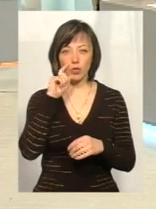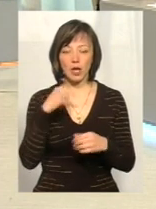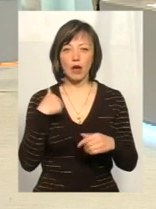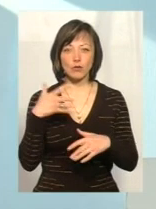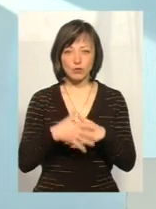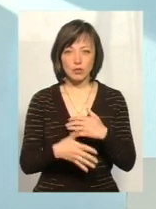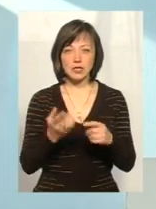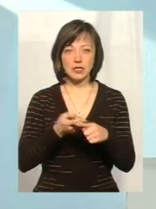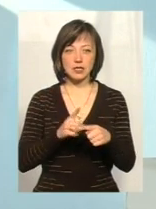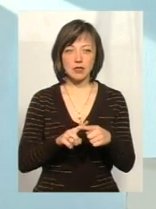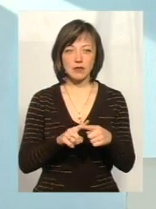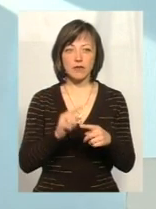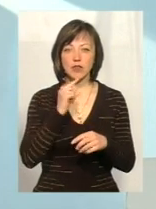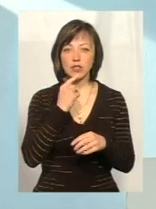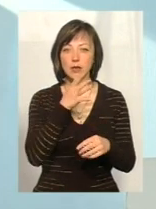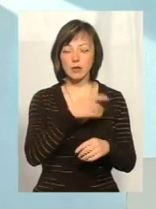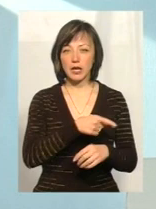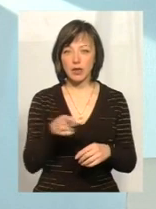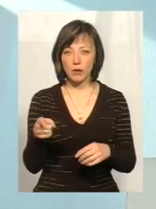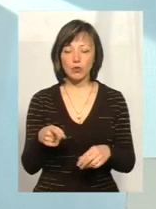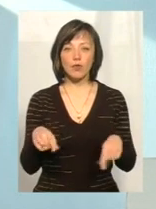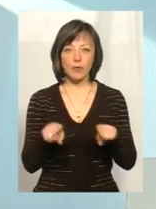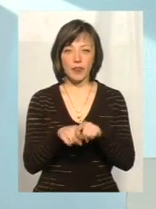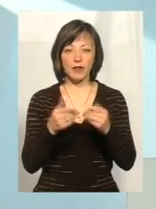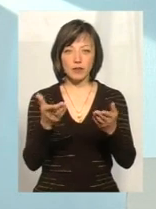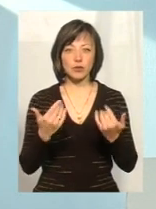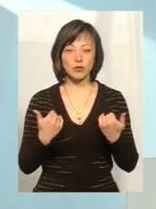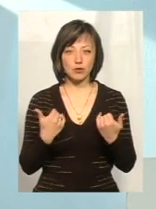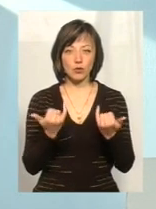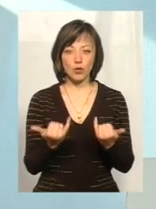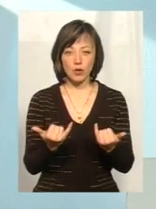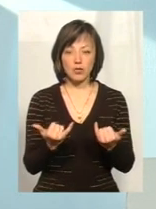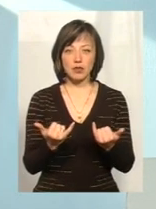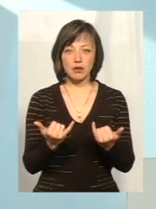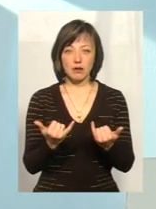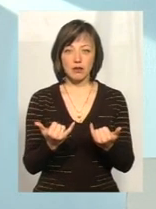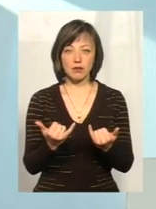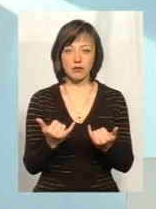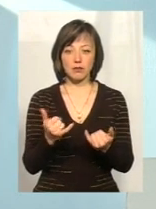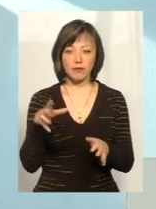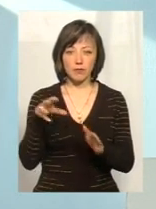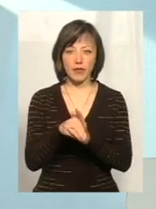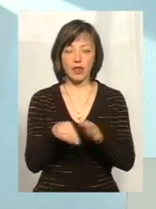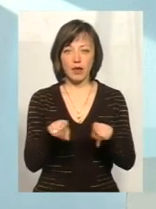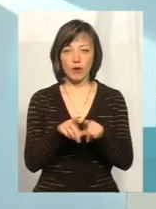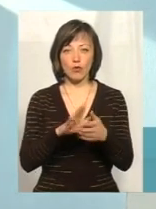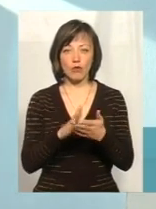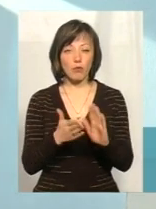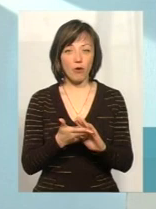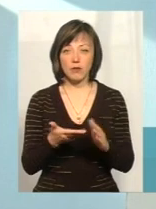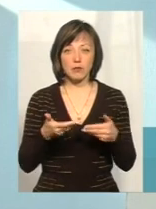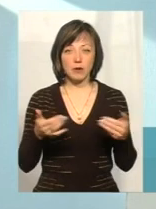Я розумію, що це важкий період, але все ж таки ви нас сьогодні поставили в такі умови, що ми практично